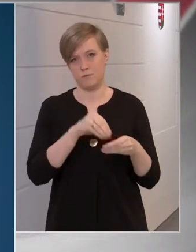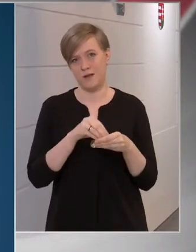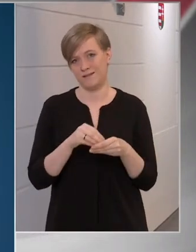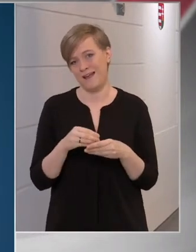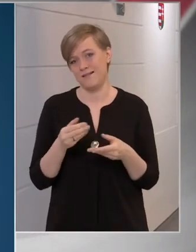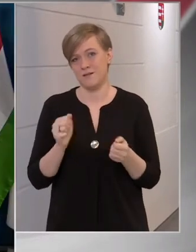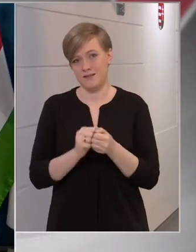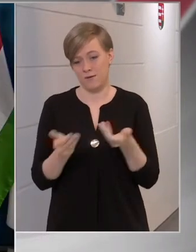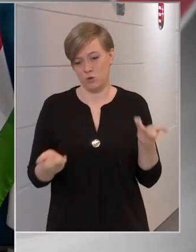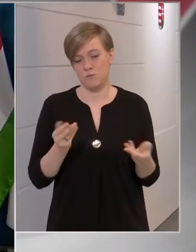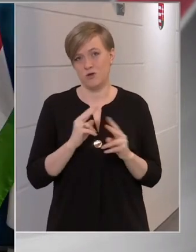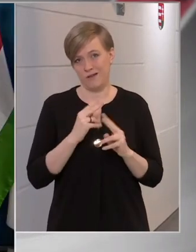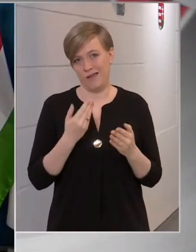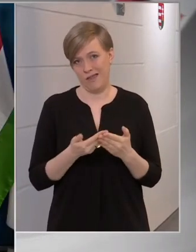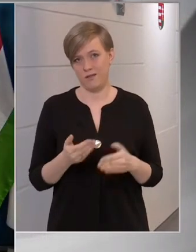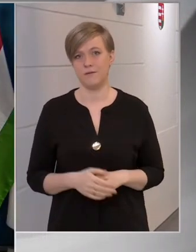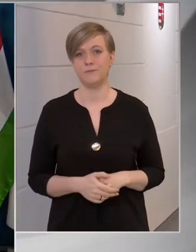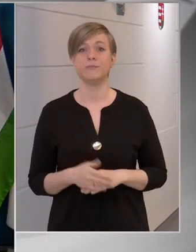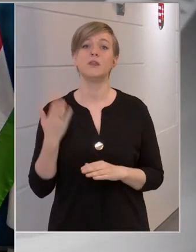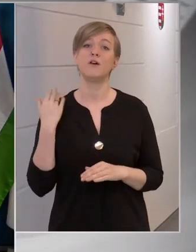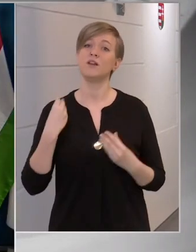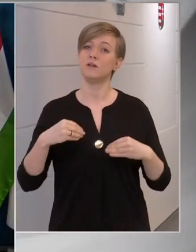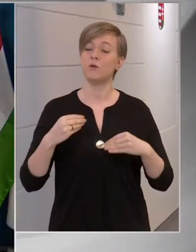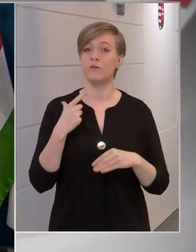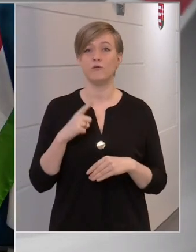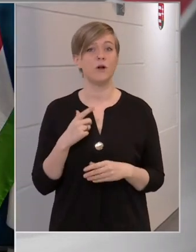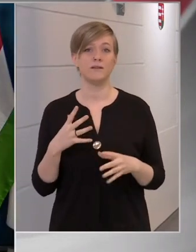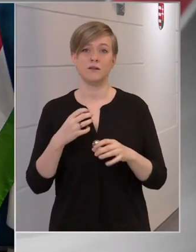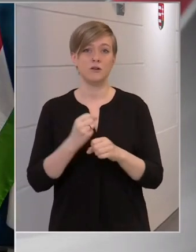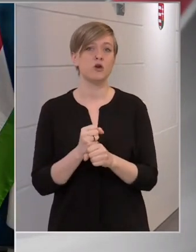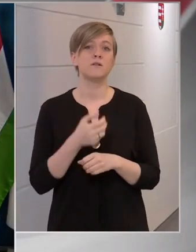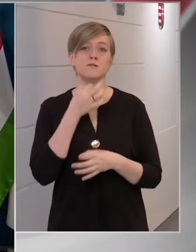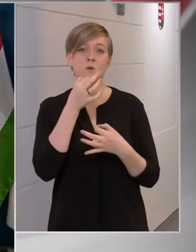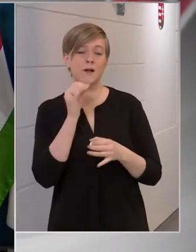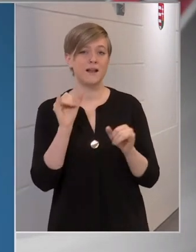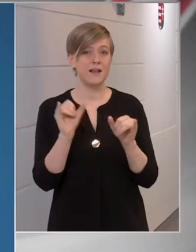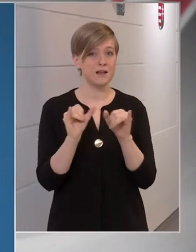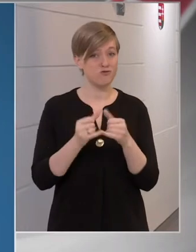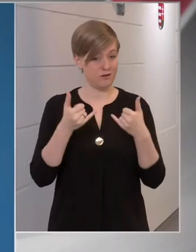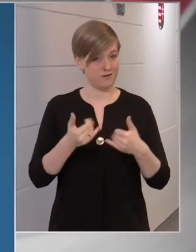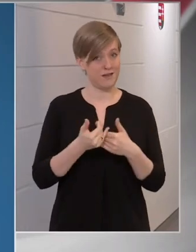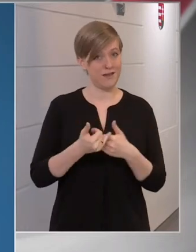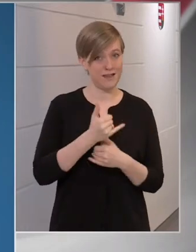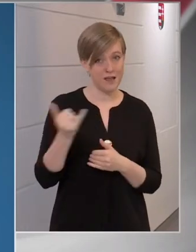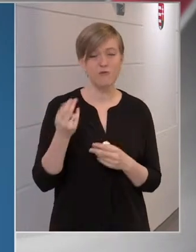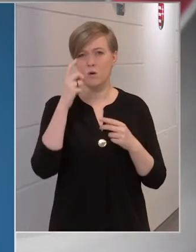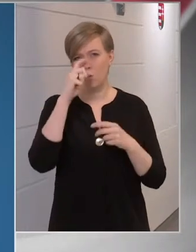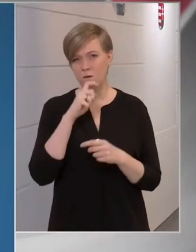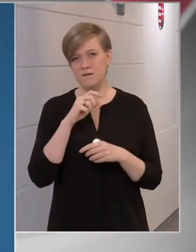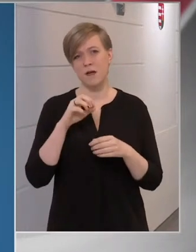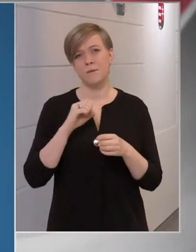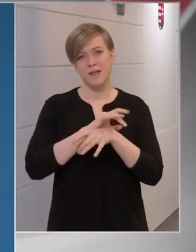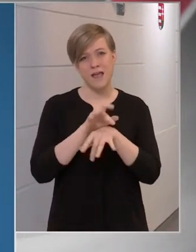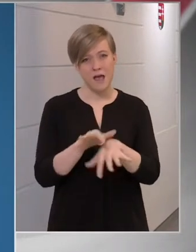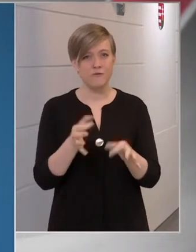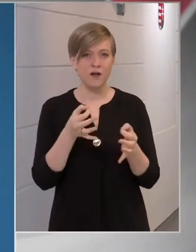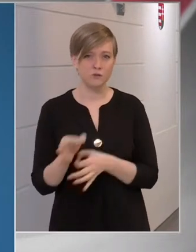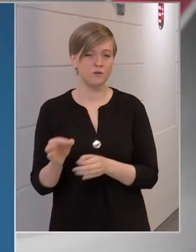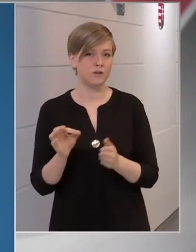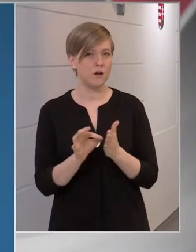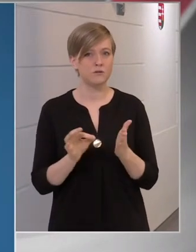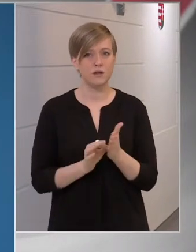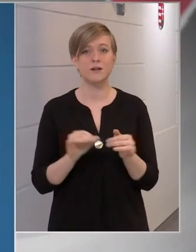Ha tavaly indokolt volt az, hogy ne tartsanak szóbeli érettségit, idén, amikor sokkal rosszabbak a járványügyi adatok, az